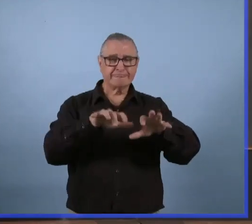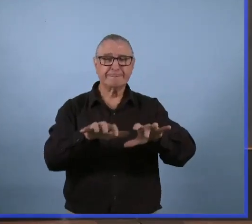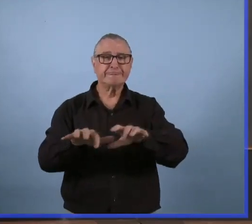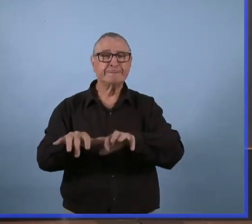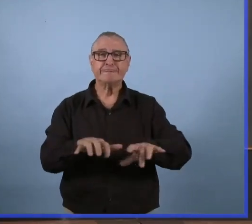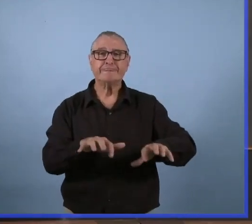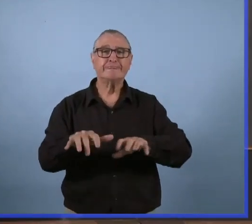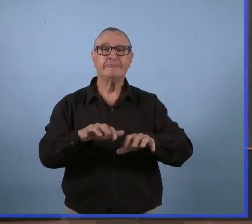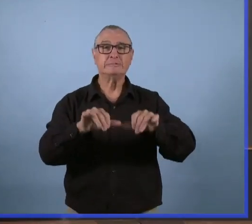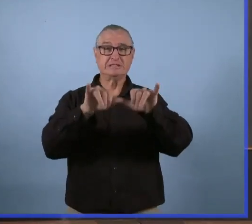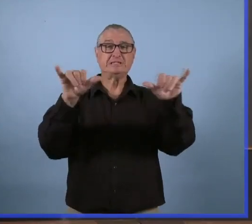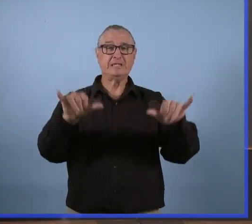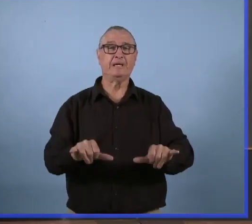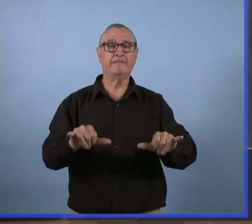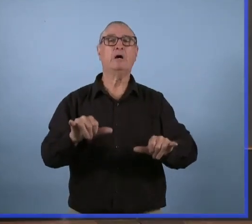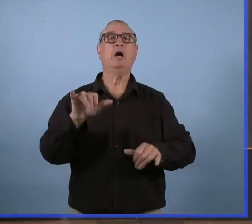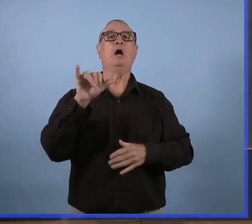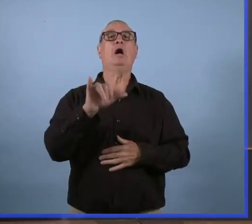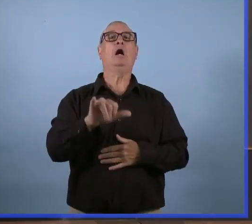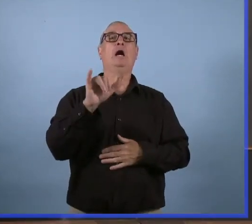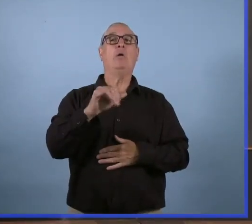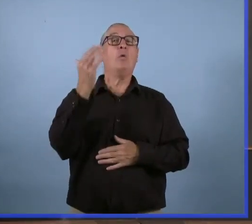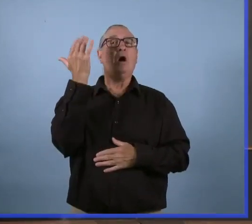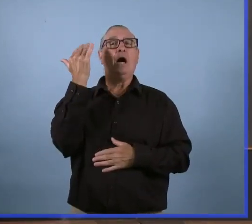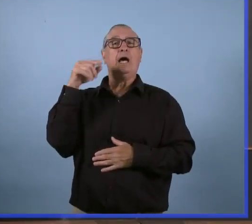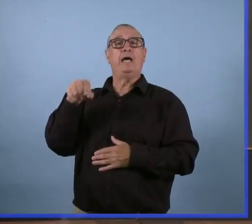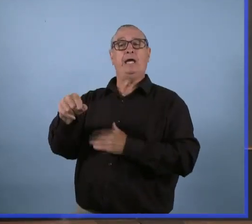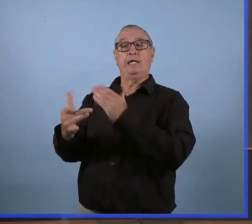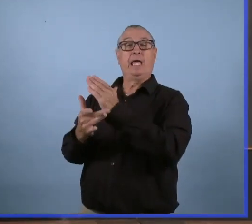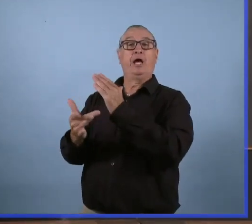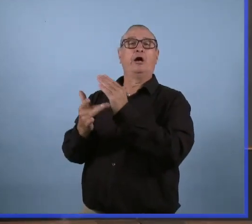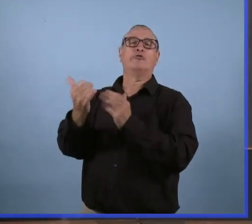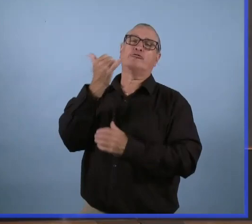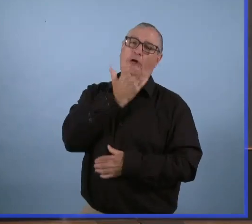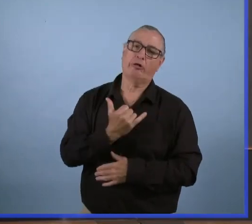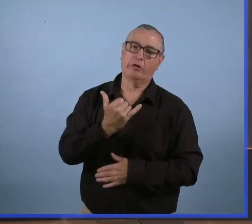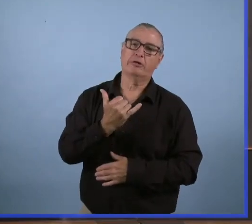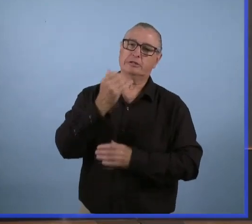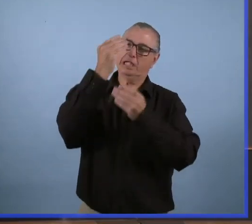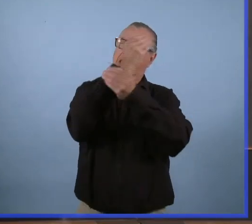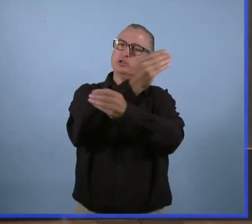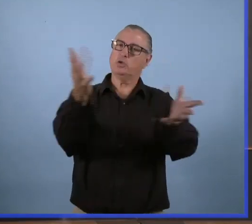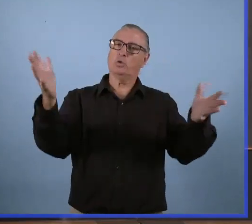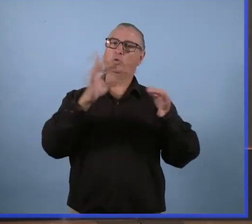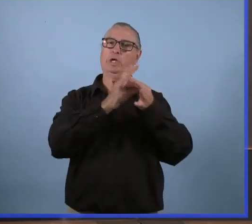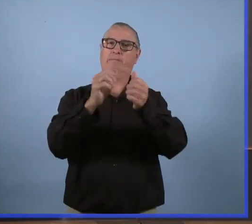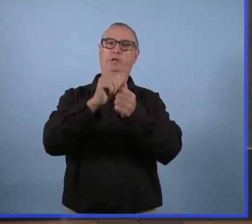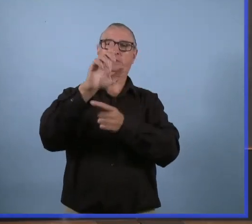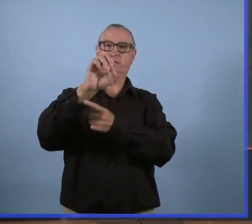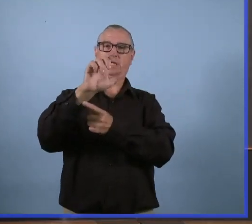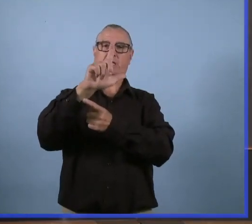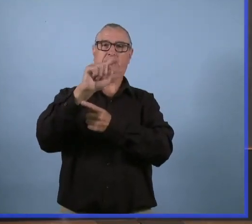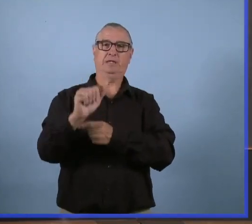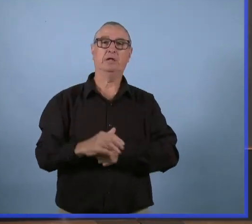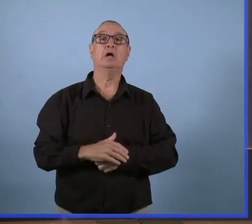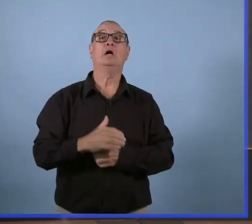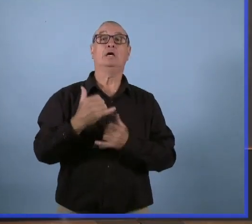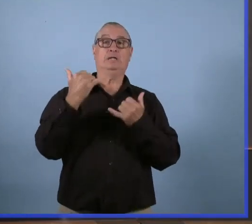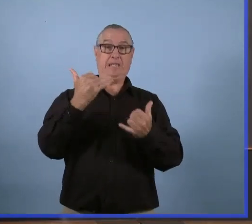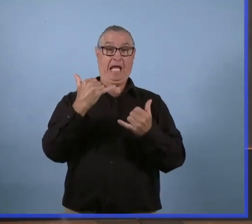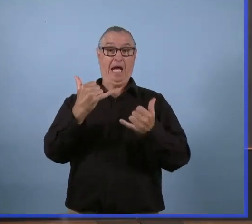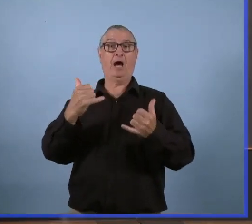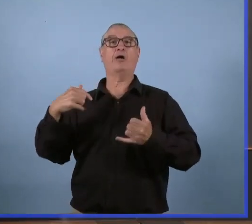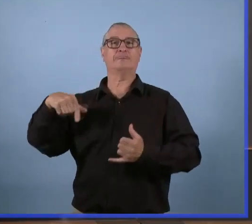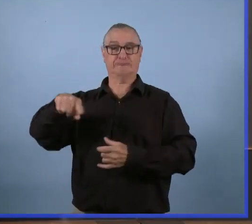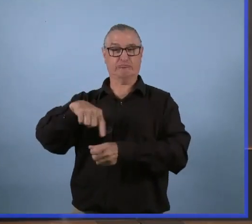ont été saisis manuellement le 17 juin. Cela n'a aucun effet sur la santé publique et maintenant on travaille